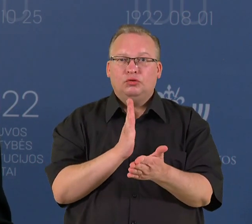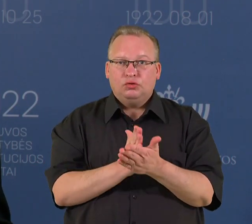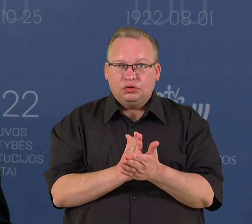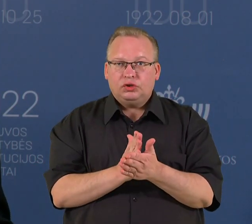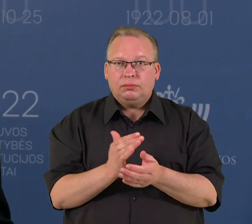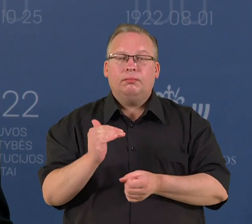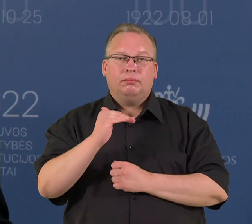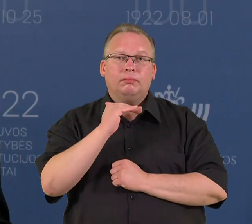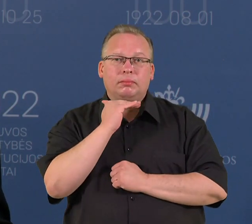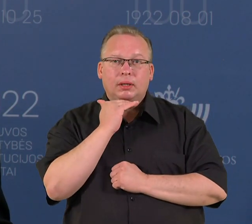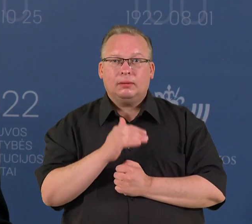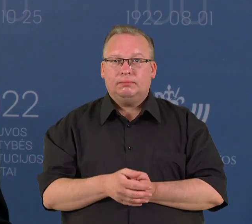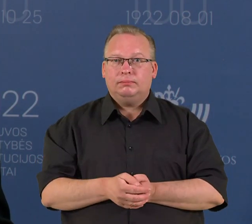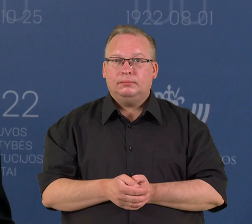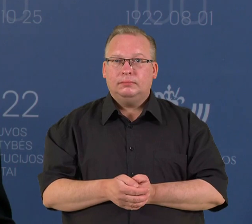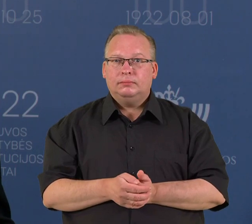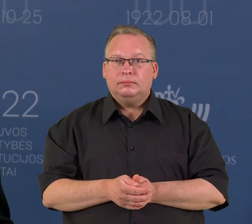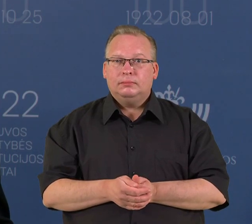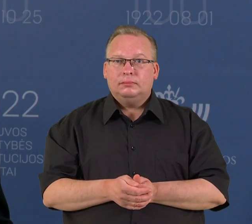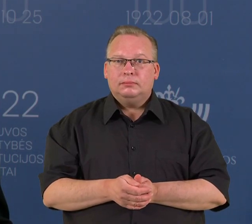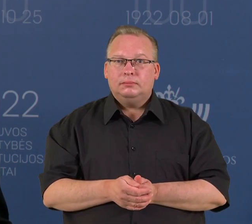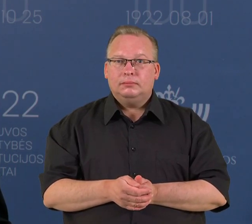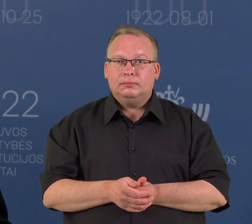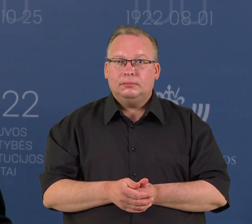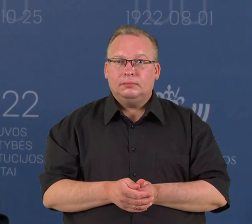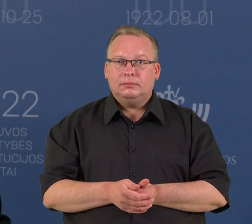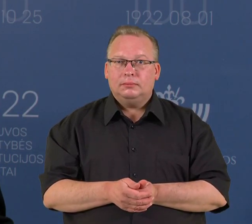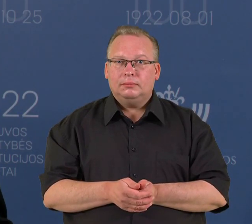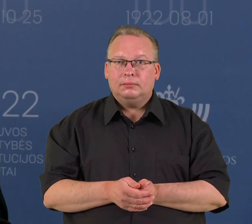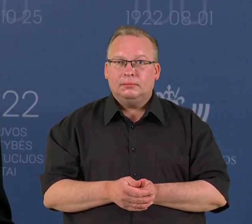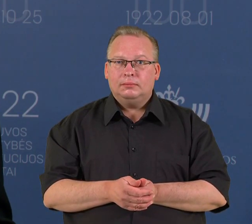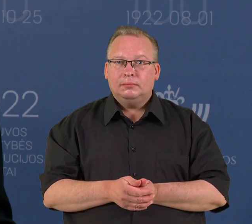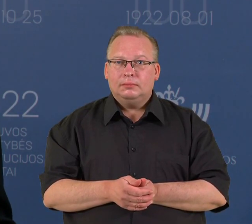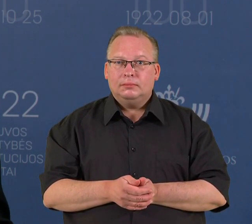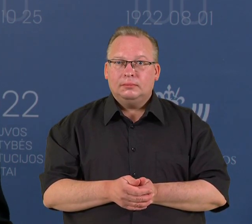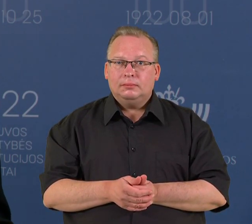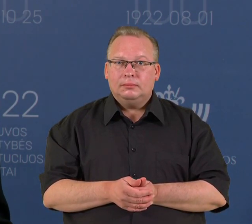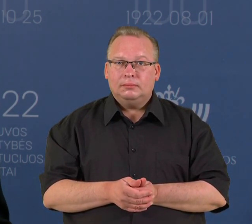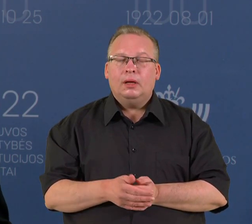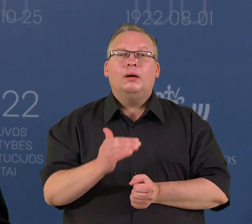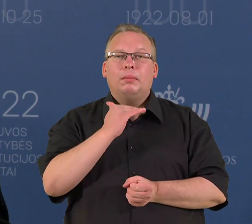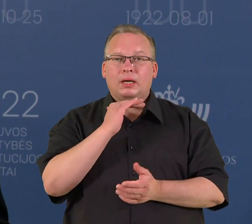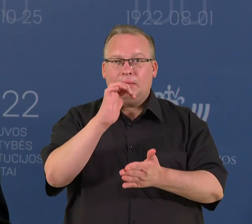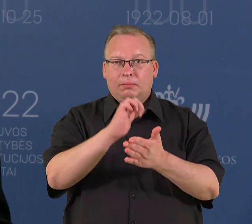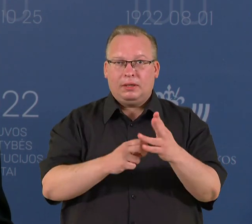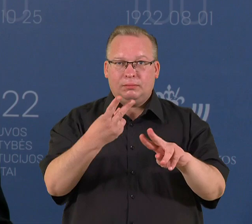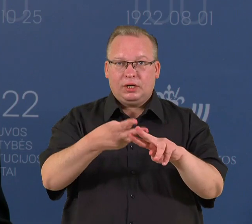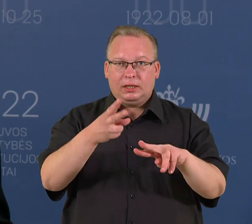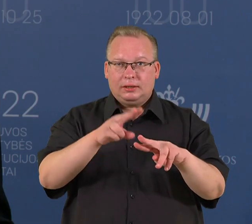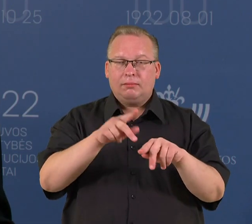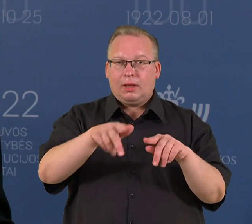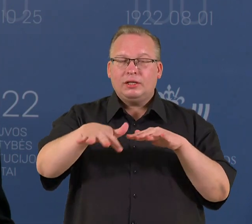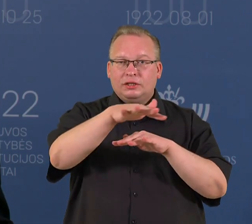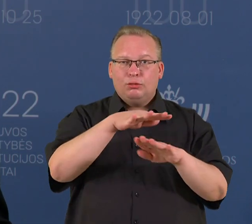pakankamas, na, pakankamas galbūt pakankamos priežastis tam, kad ta